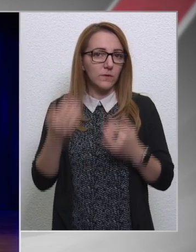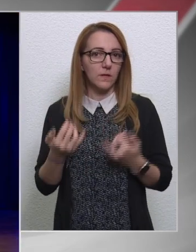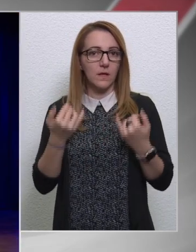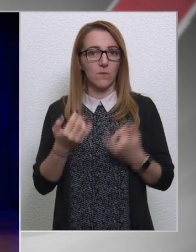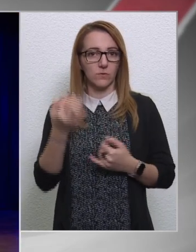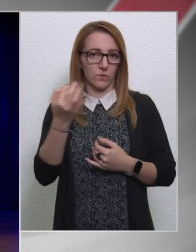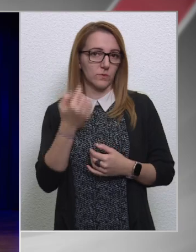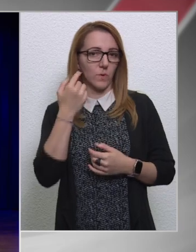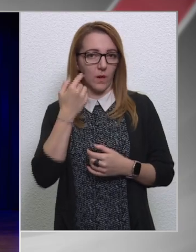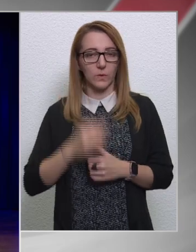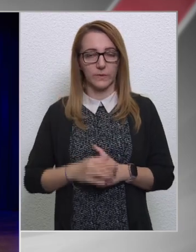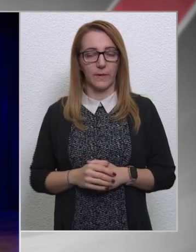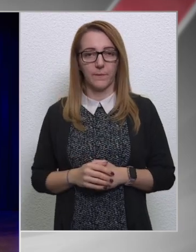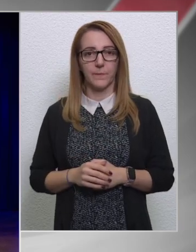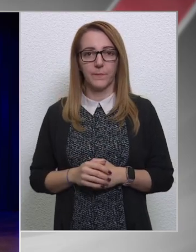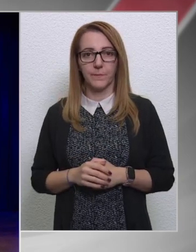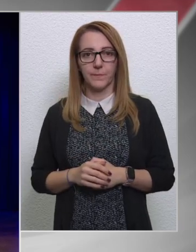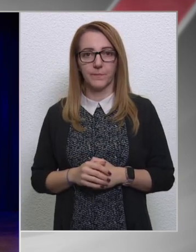Most öntől hallottunk.